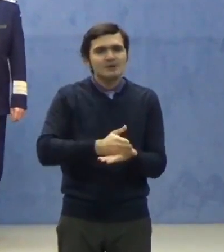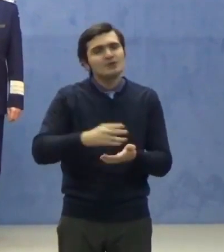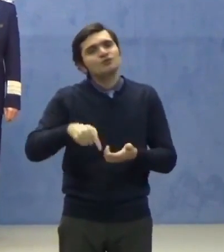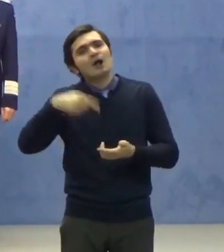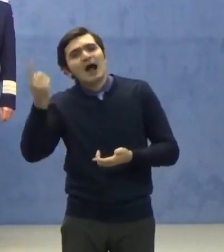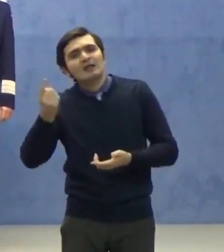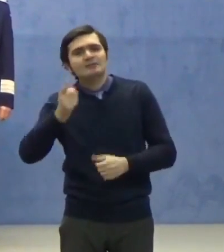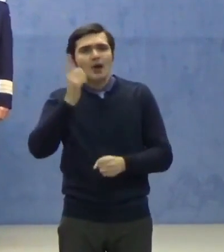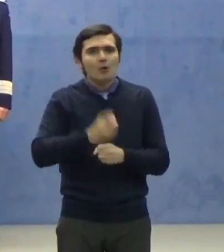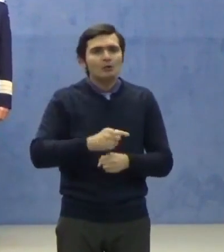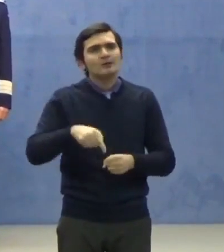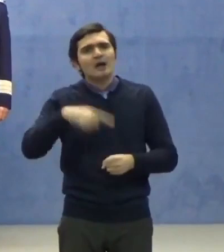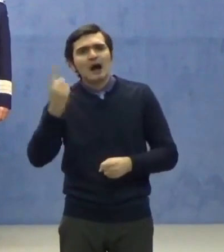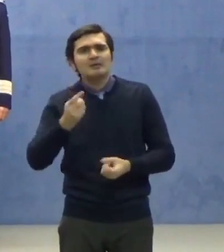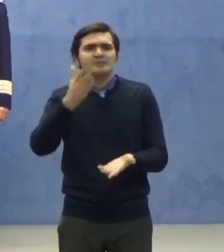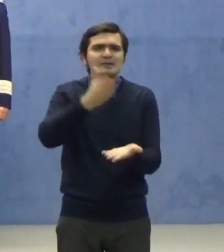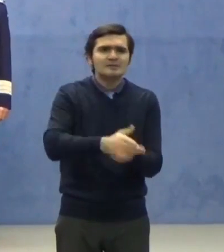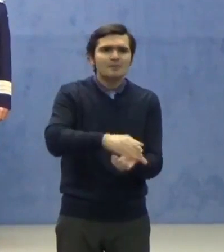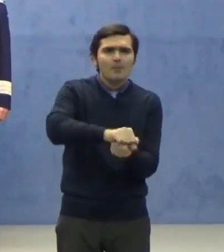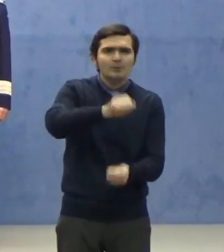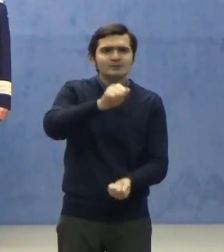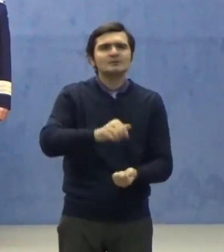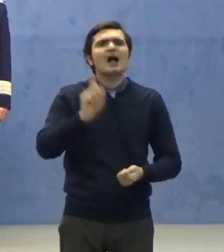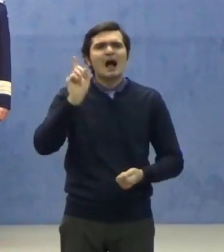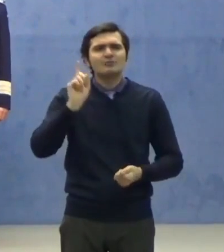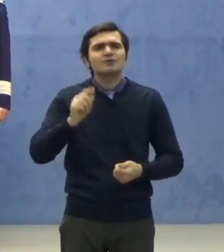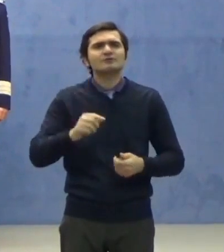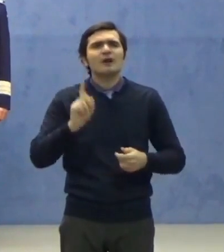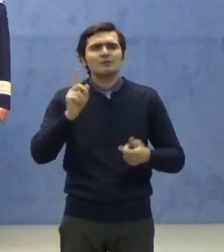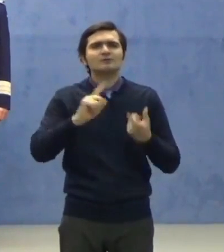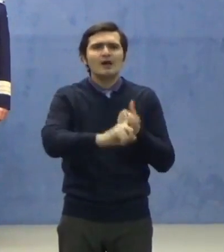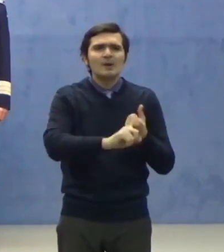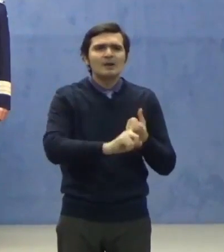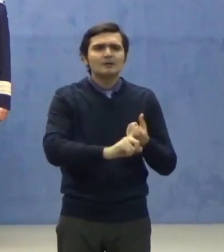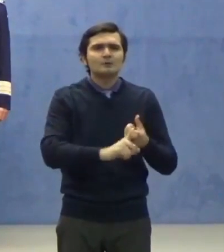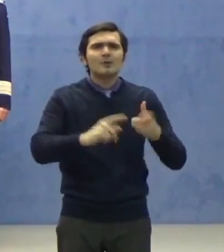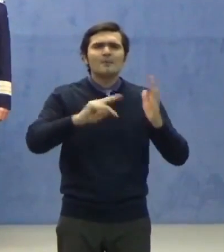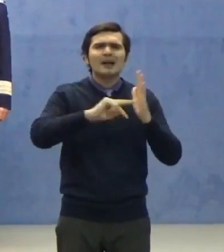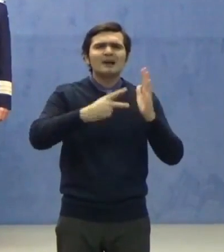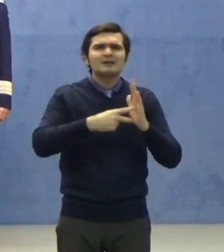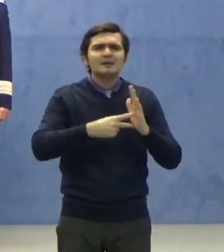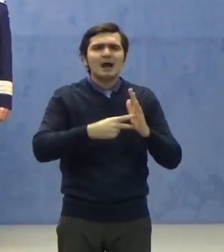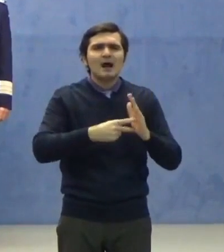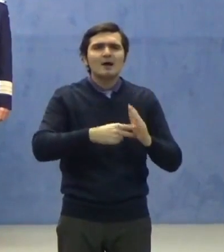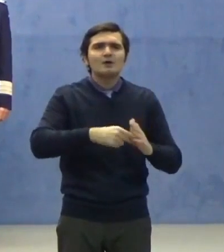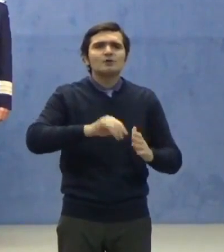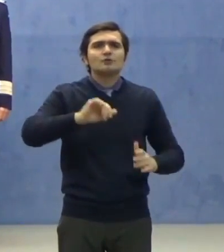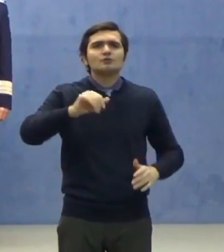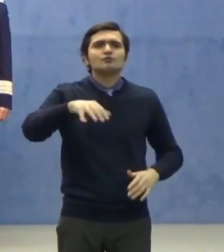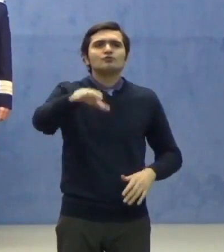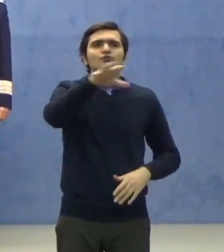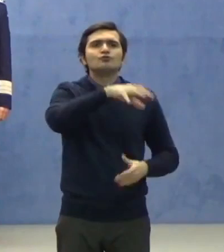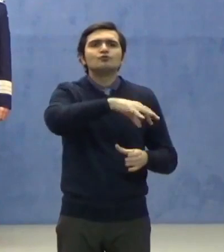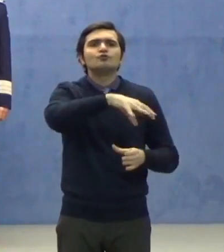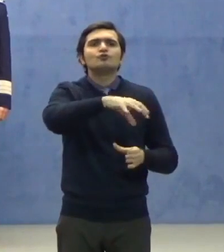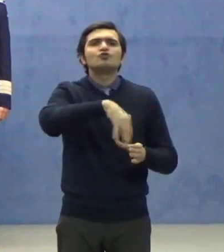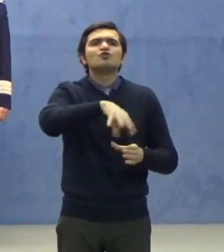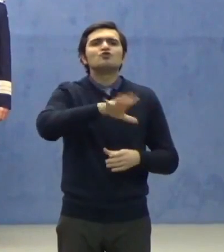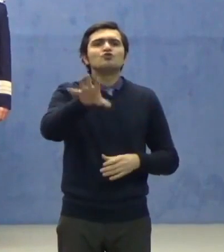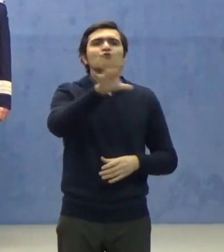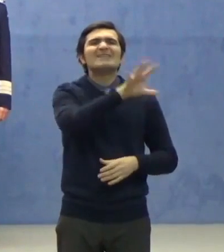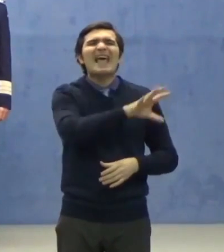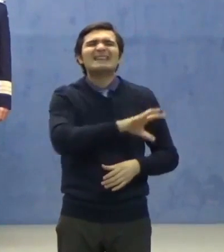ordine și dispoziții care vor viza pregătirea județelor pentru a face față infecției